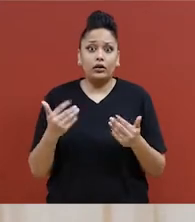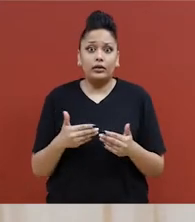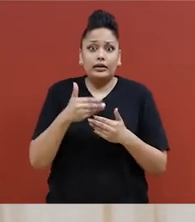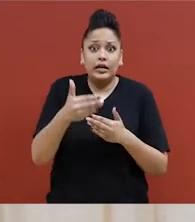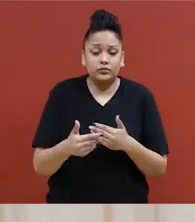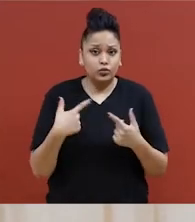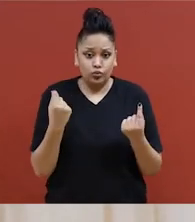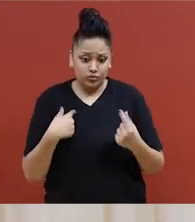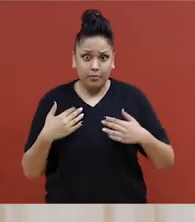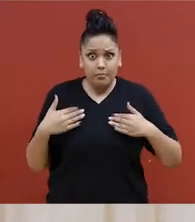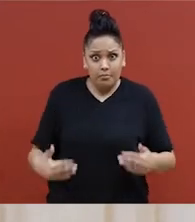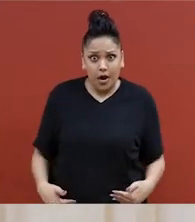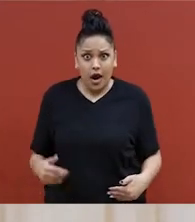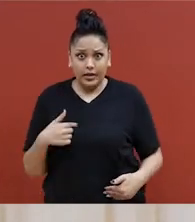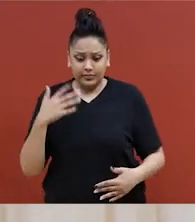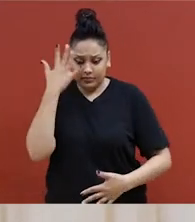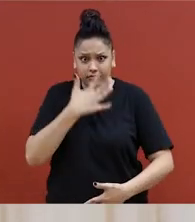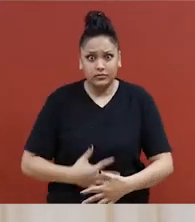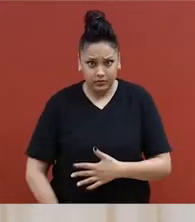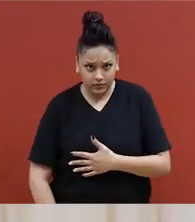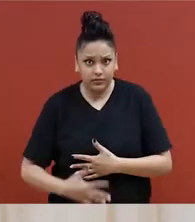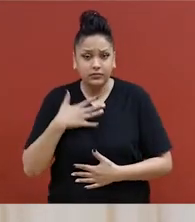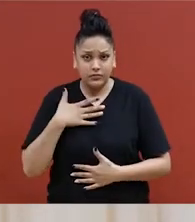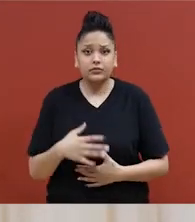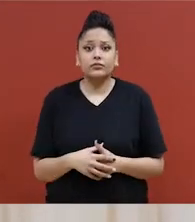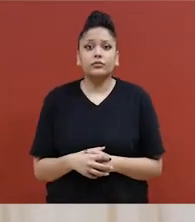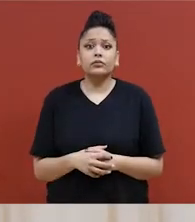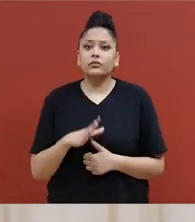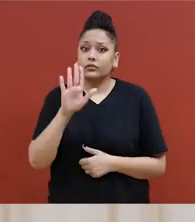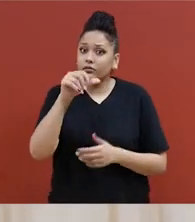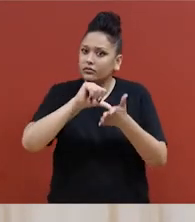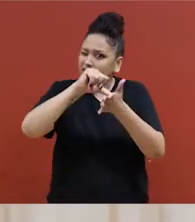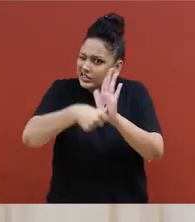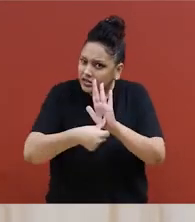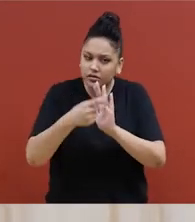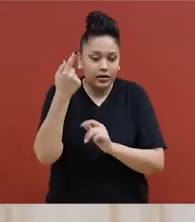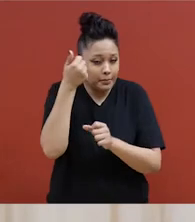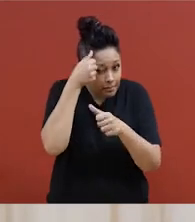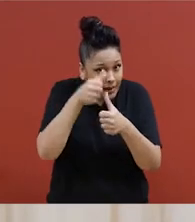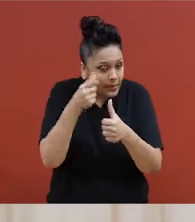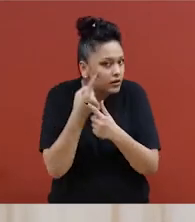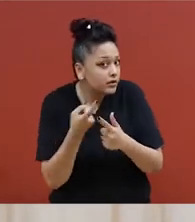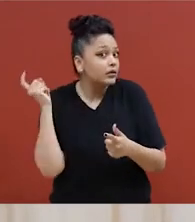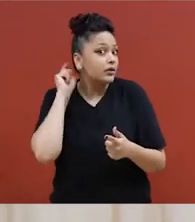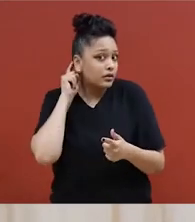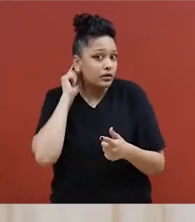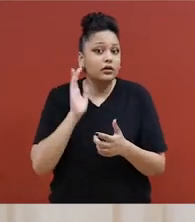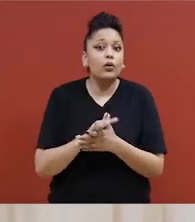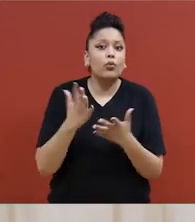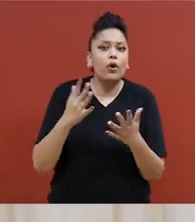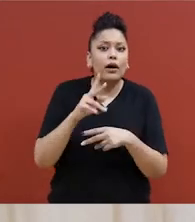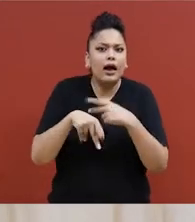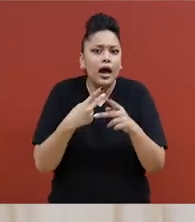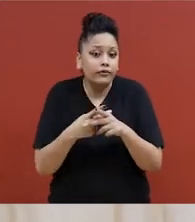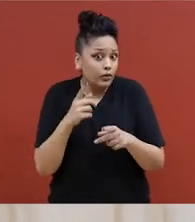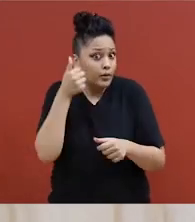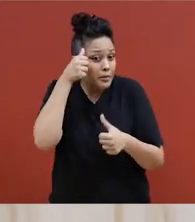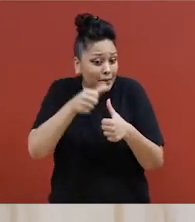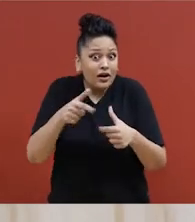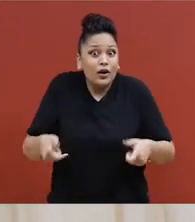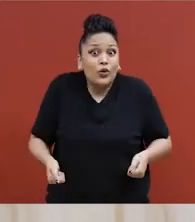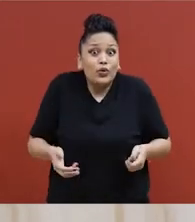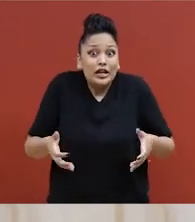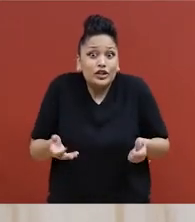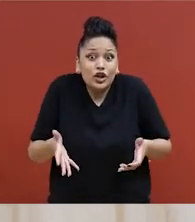Utiliser notre corps tel qu'il est en ce moment est une chose importante à garder à l'esprit. Quel type de fauteuil roulant utilisez-vous?